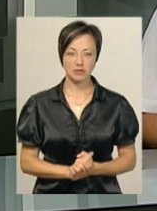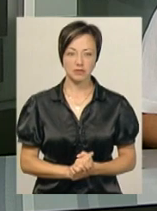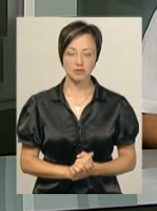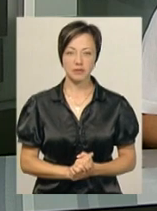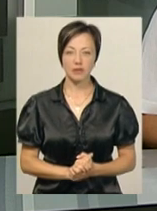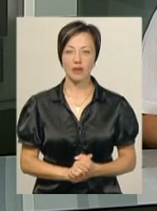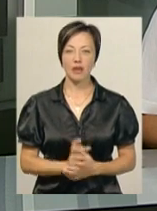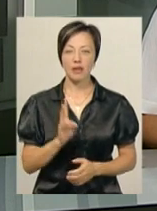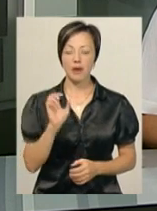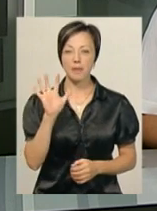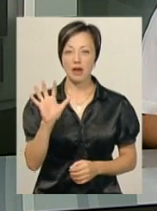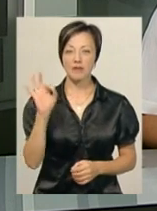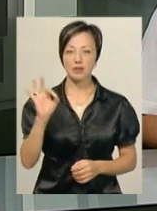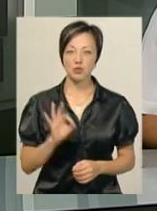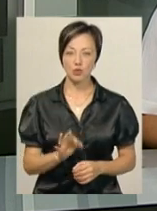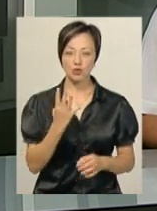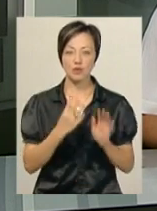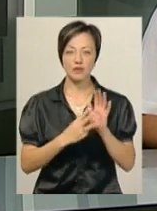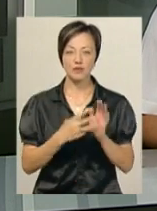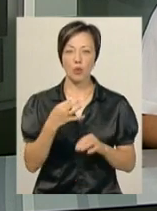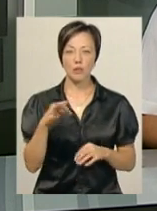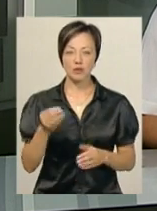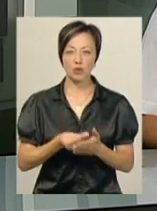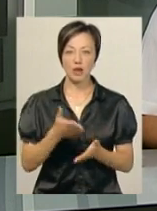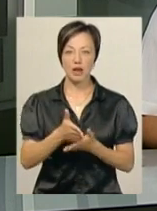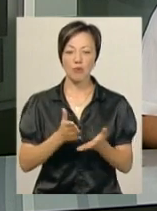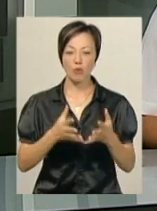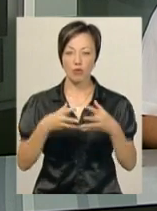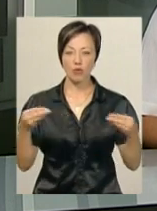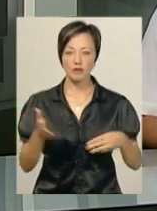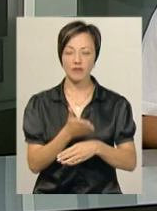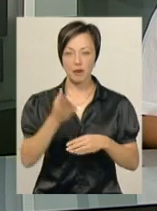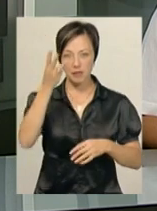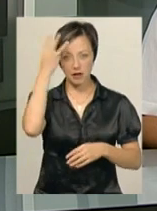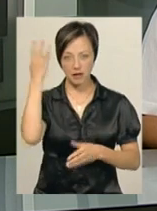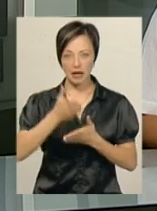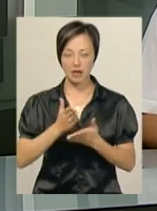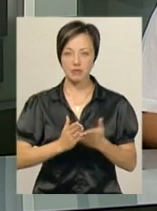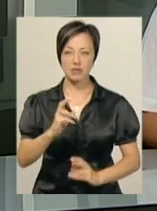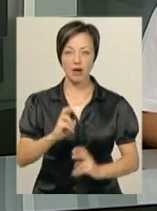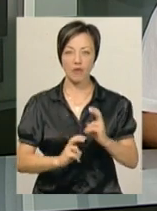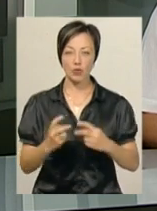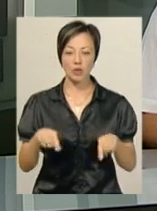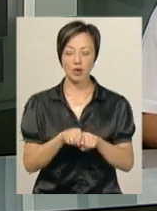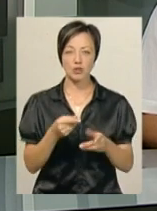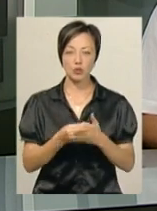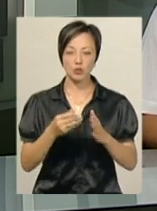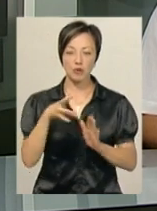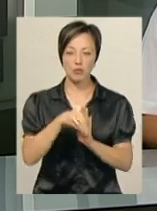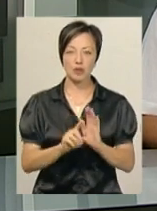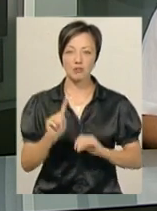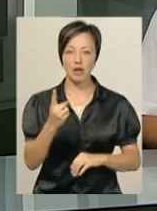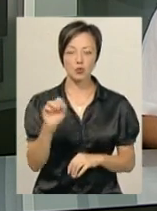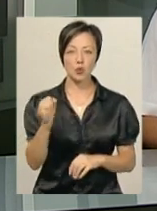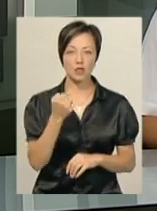На 5% або на 48 копійок здорожчали хлібобулочні вироби Хмельницького хлібзаводу. Таку ціну запровадили з